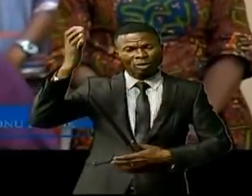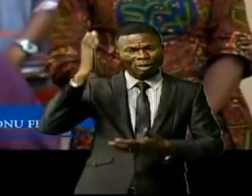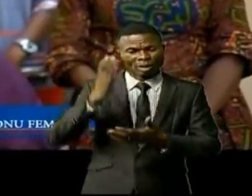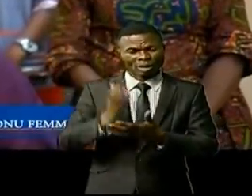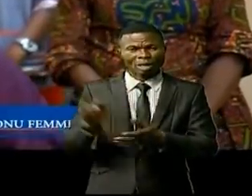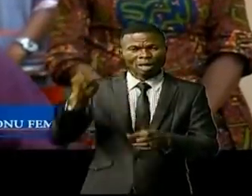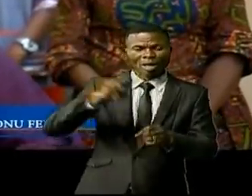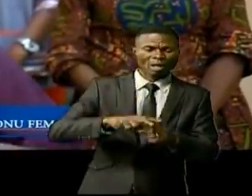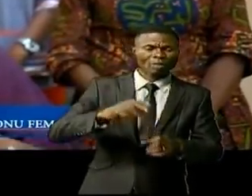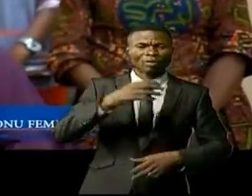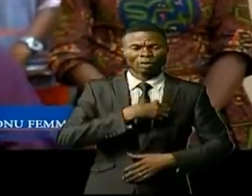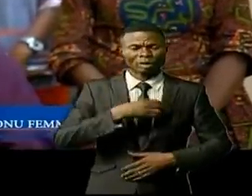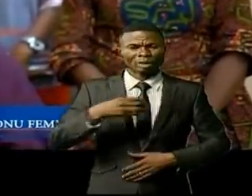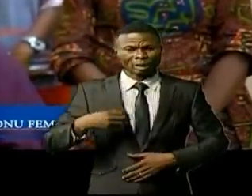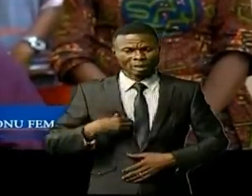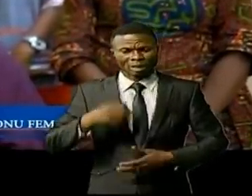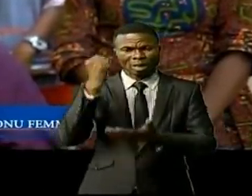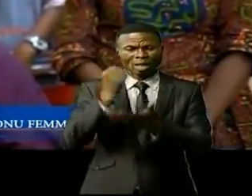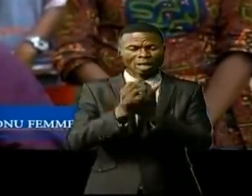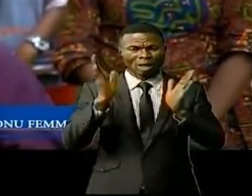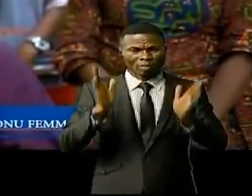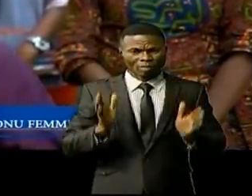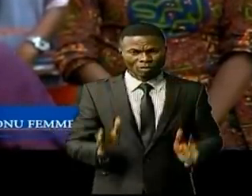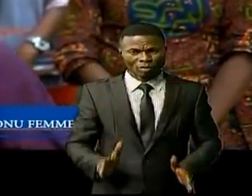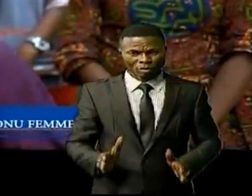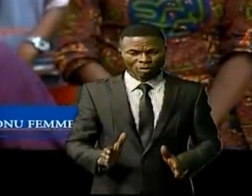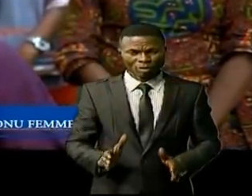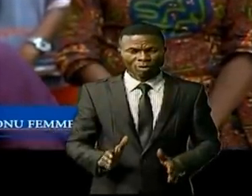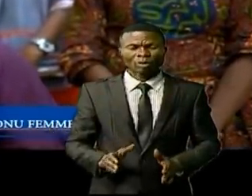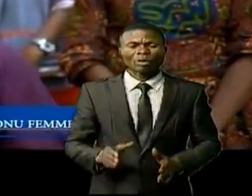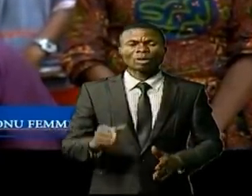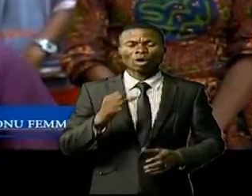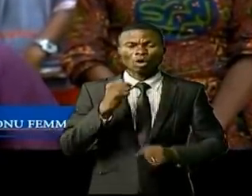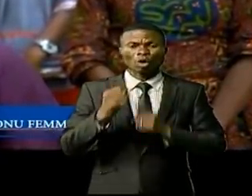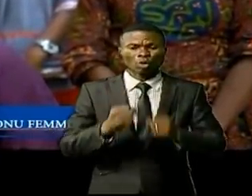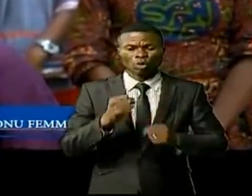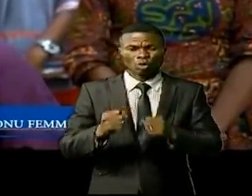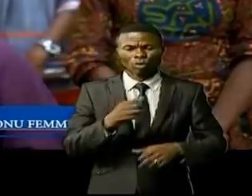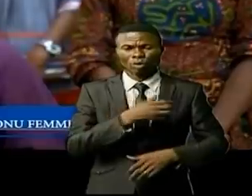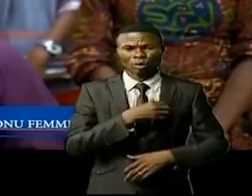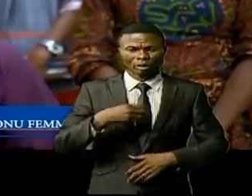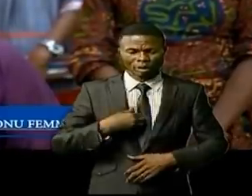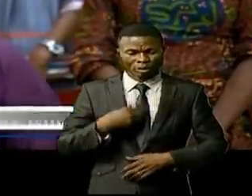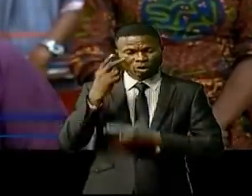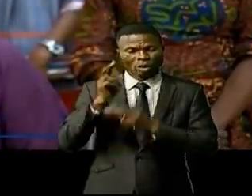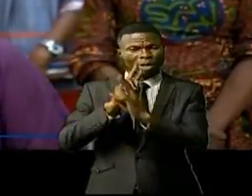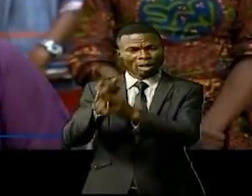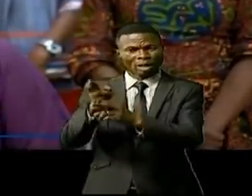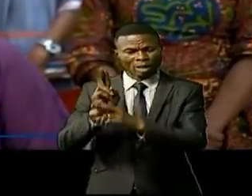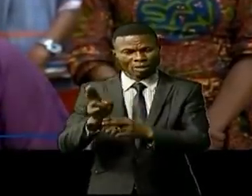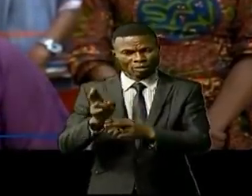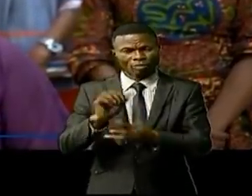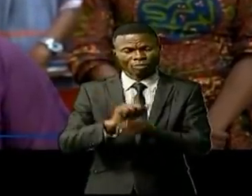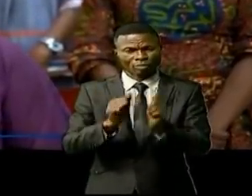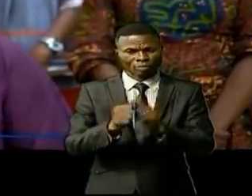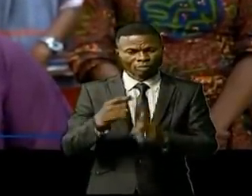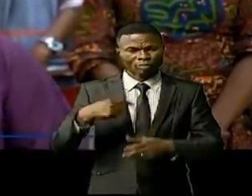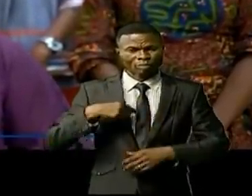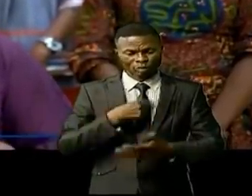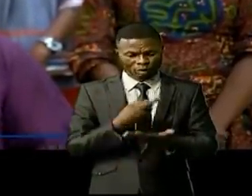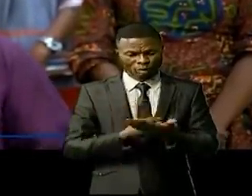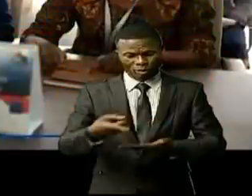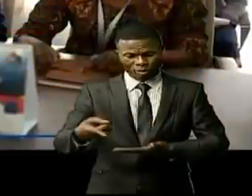faites aux femmes, donc ambassadrice sur la cause féminine. Nous sommes venus lui rendre compte déjà de notre visite de cette semaine